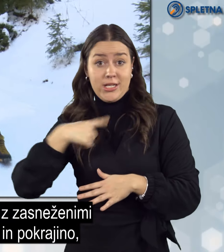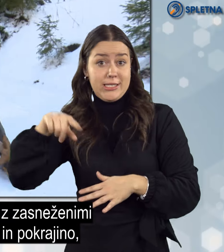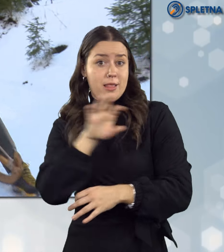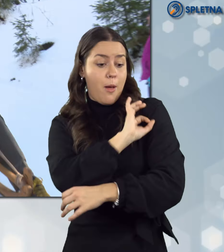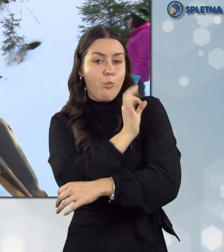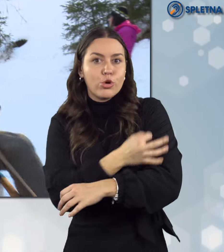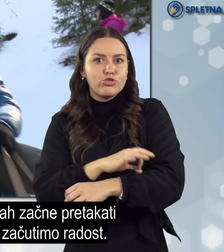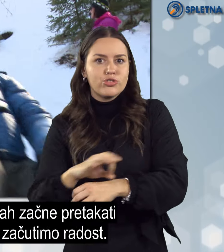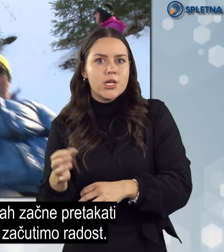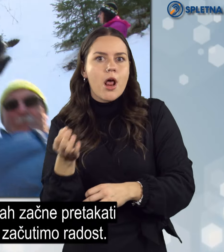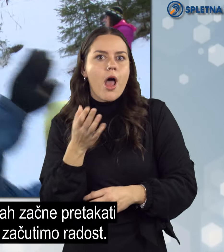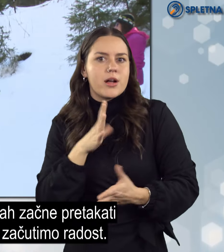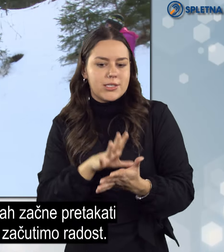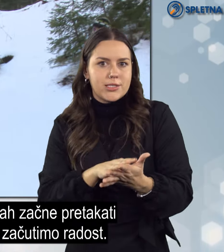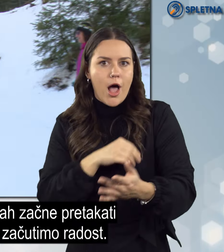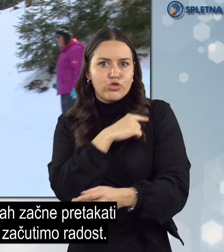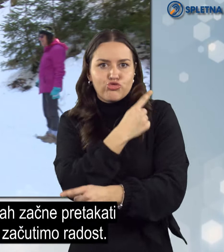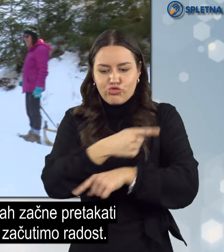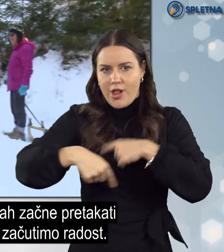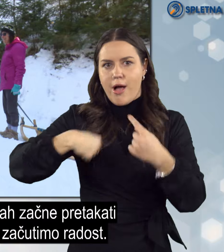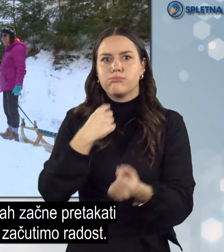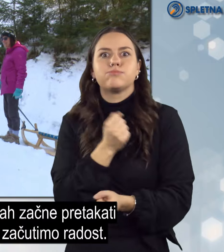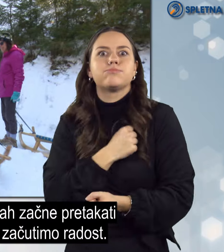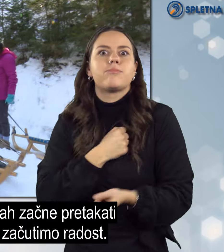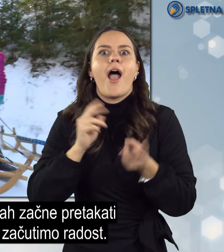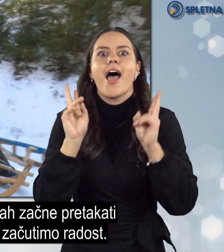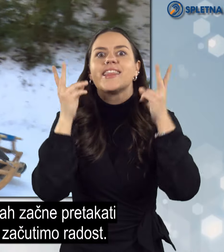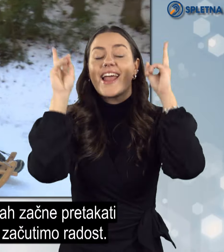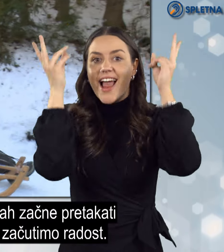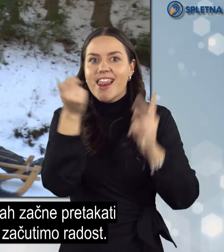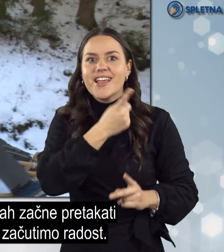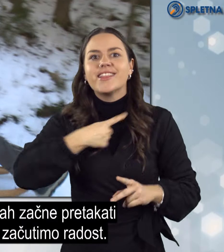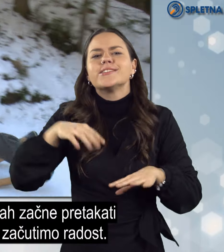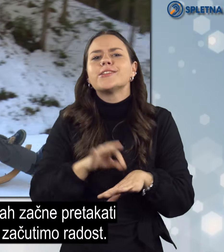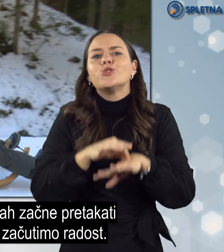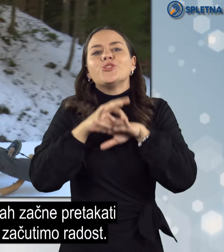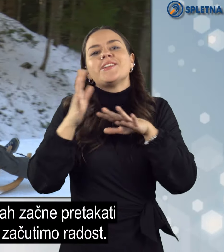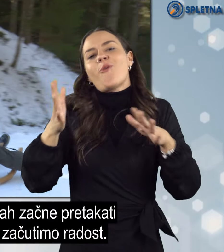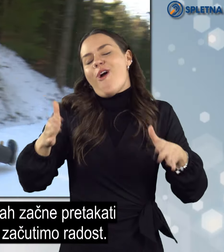se nam po žileh začne pretakati adrenalin in začutimo radost.